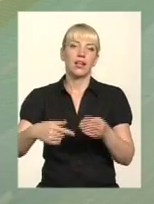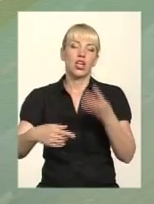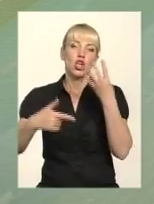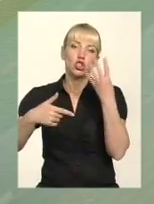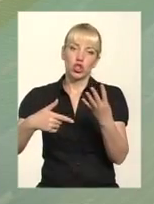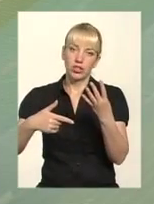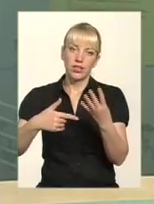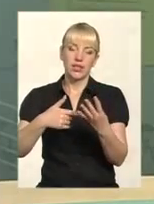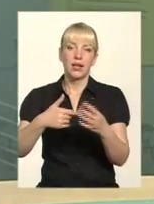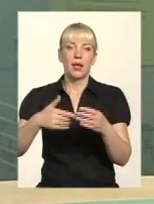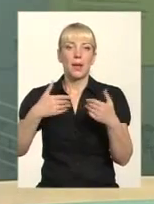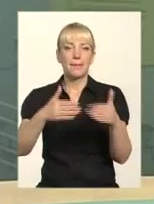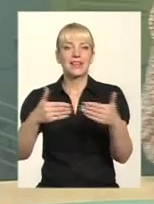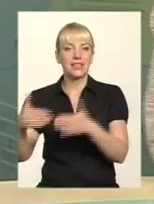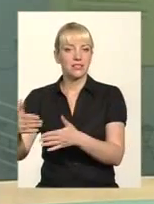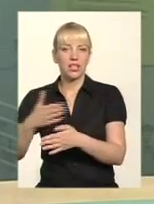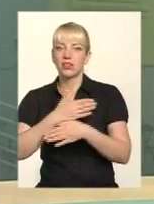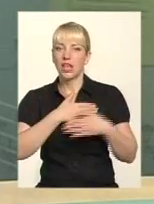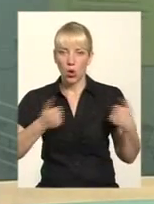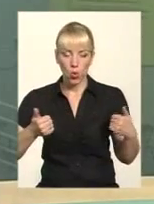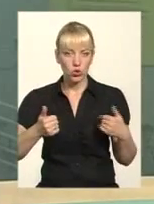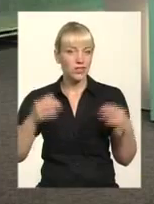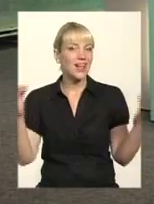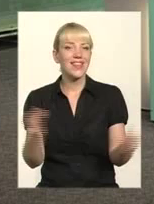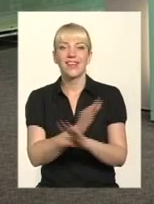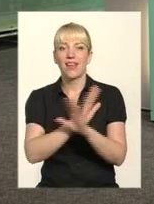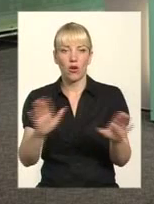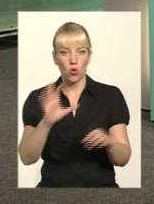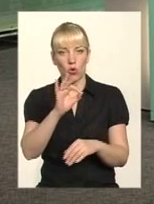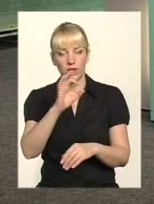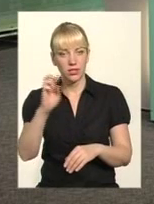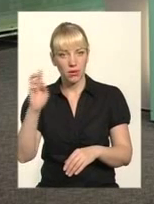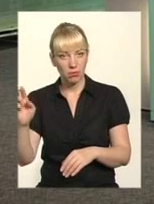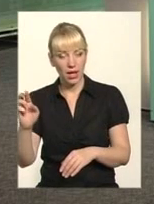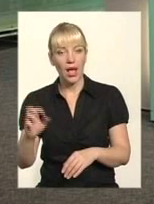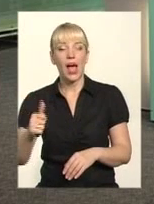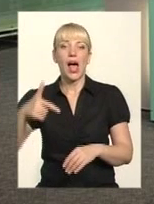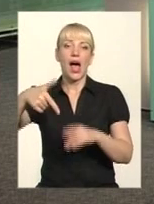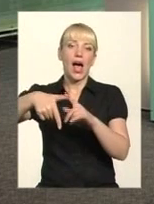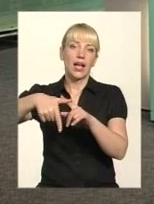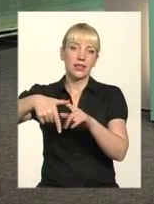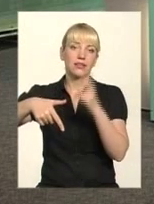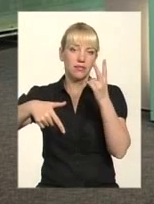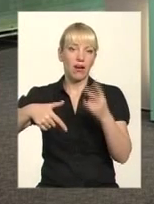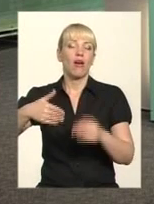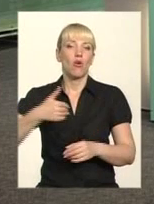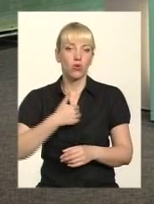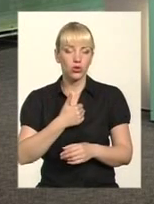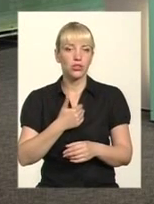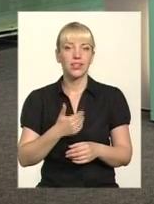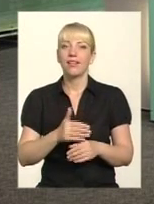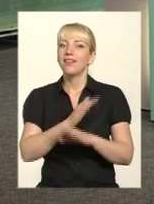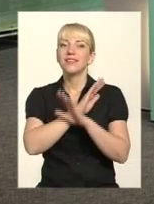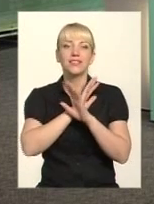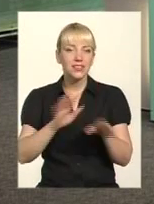під'їзди не хочуть ніякої ОСББ, два вирішили в біда. Це не мають права. Це рівно. Підвод води, спільні системи,